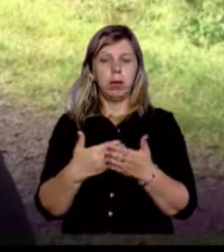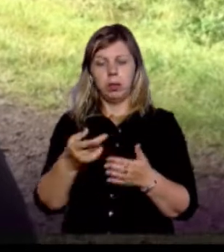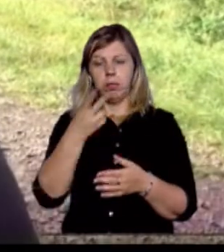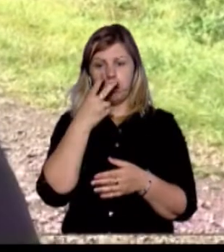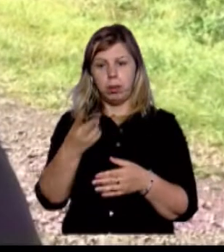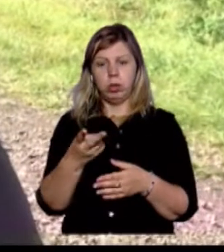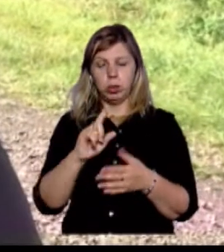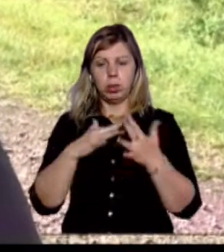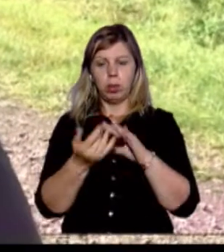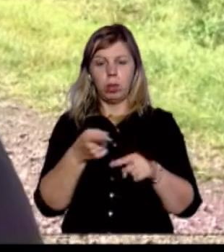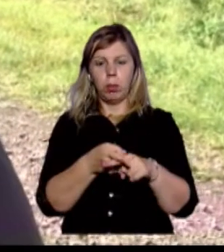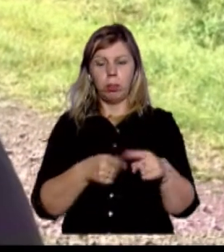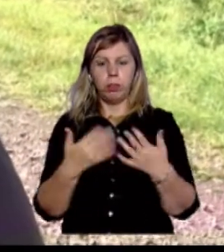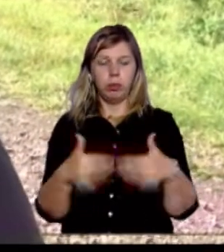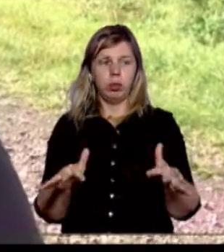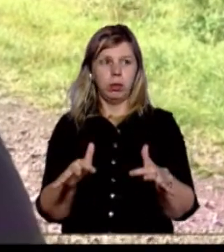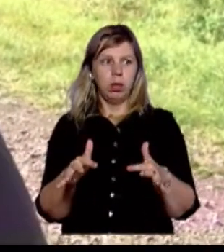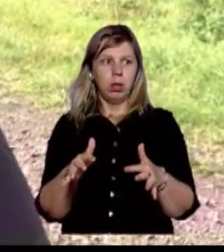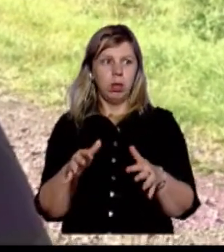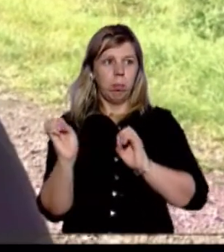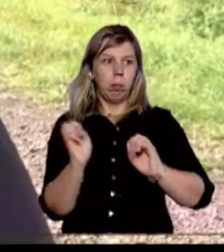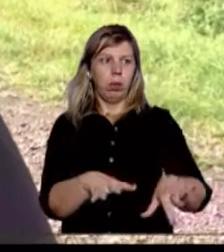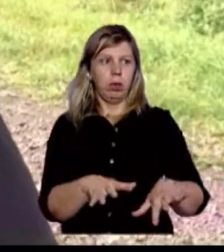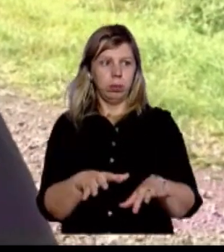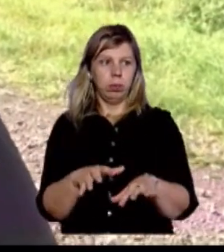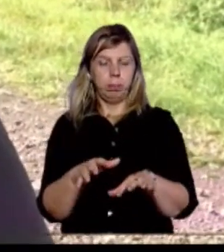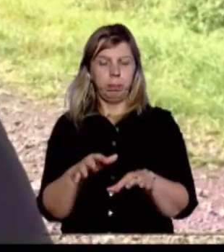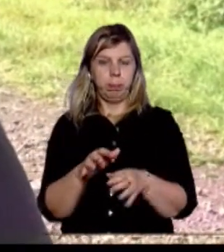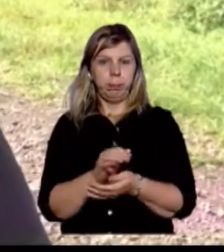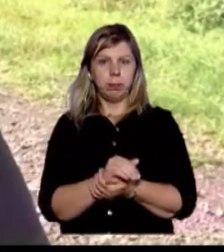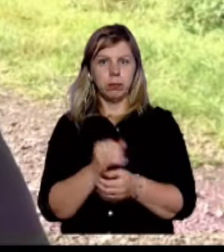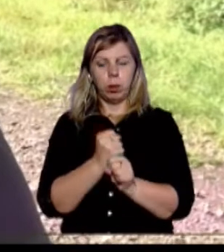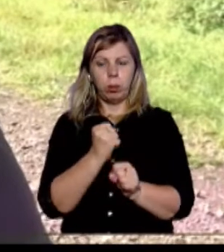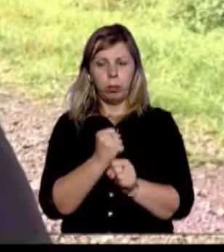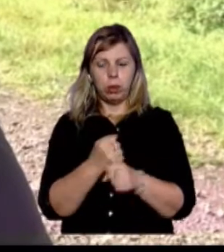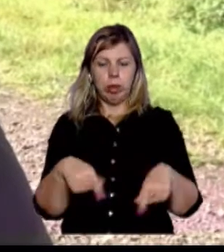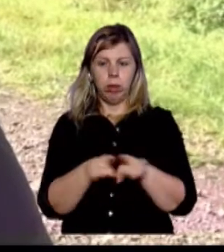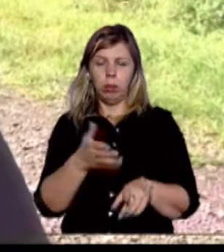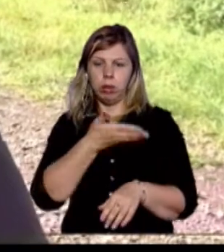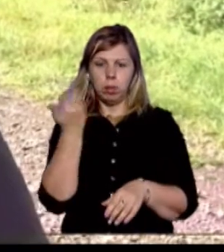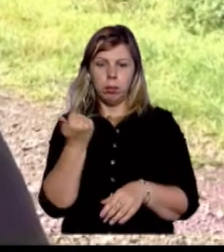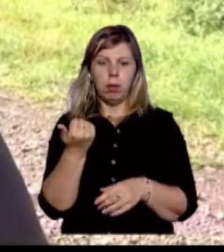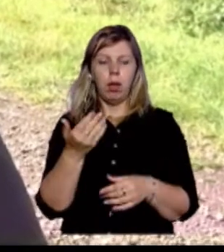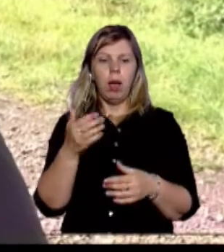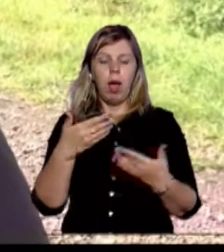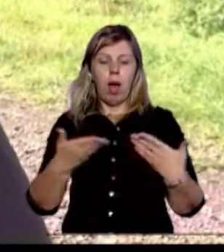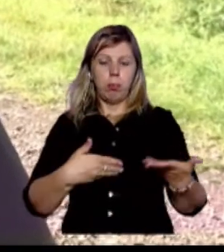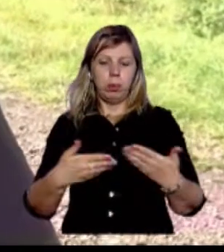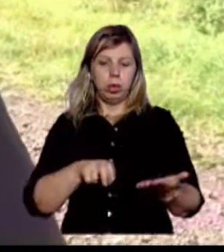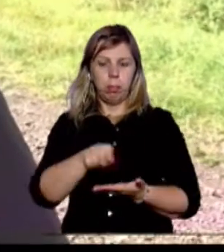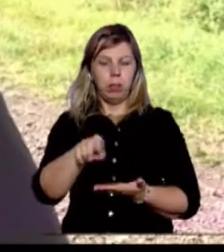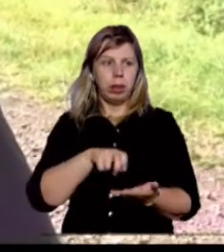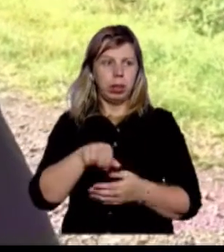бачили, що село наполовину вже покинуте. Роботи як такої нема. А де спіший перехід, може,